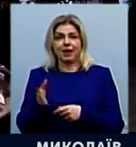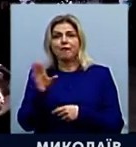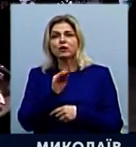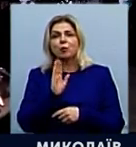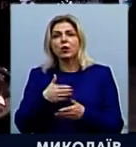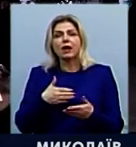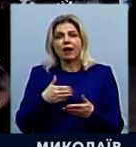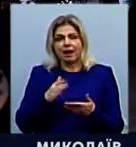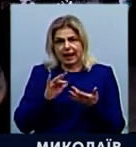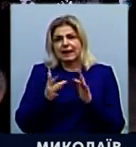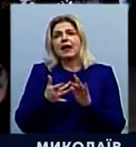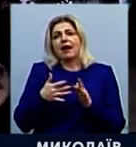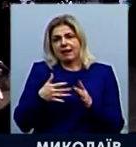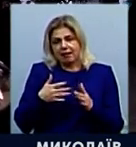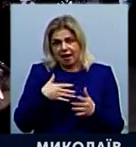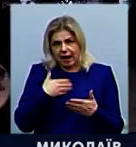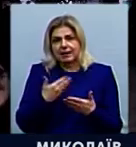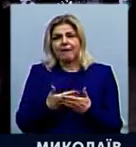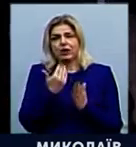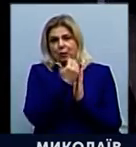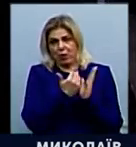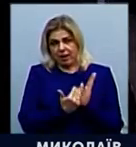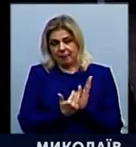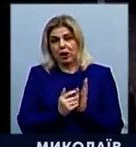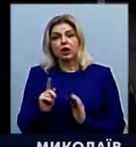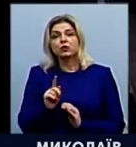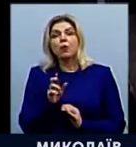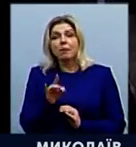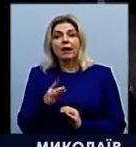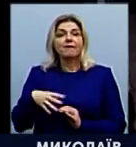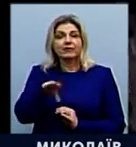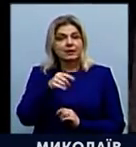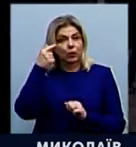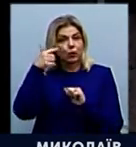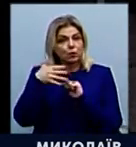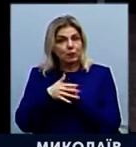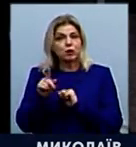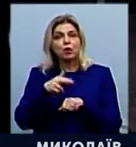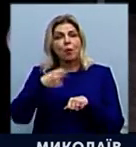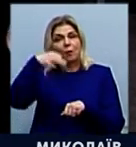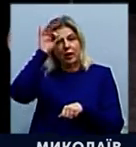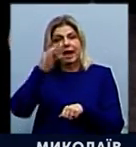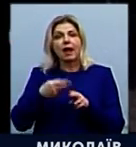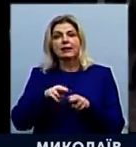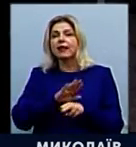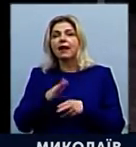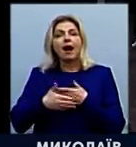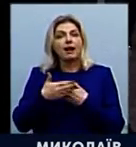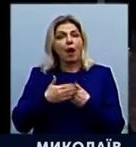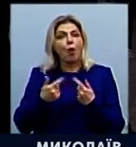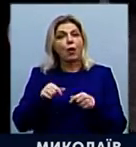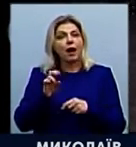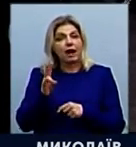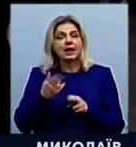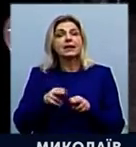інтерактивній програмі. Для того, щоб всі розуміли, що поліція – це не каральний орган, це є